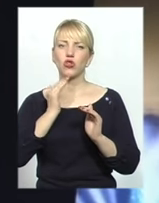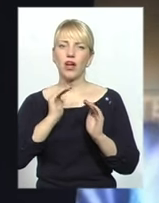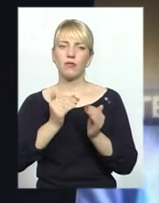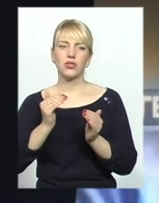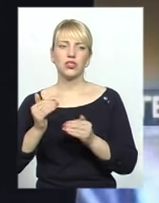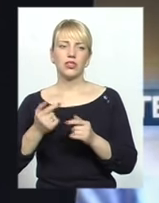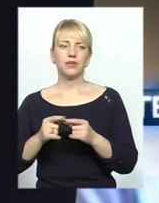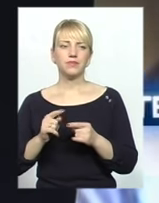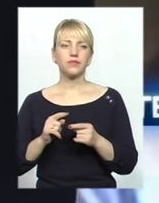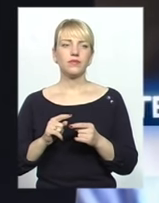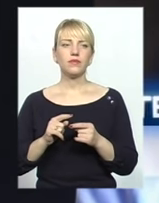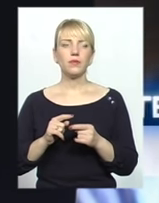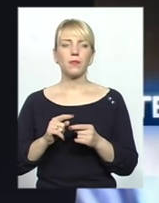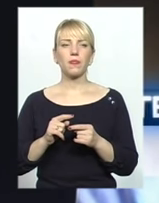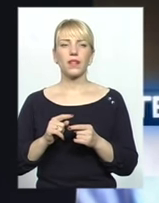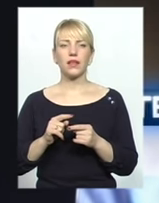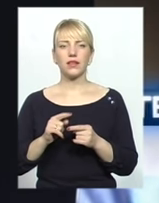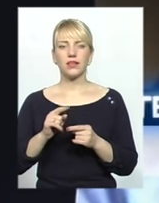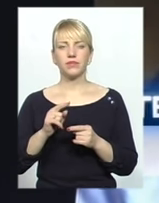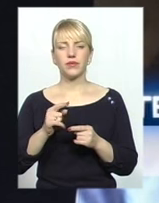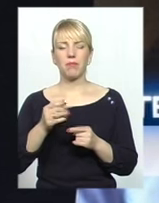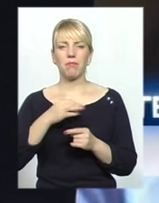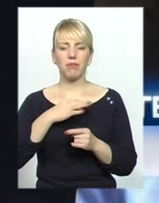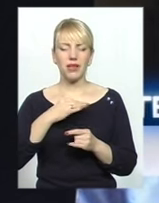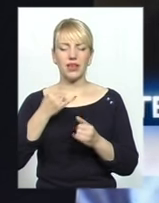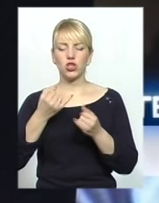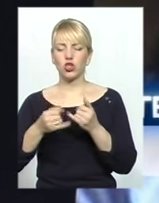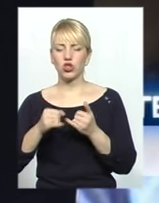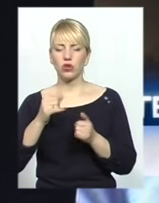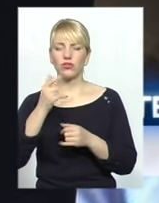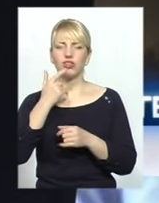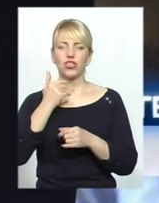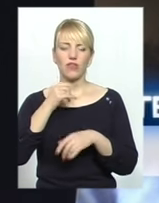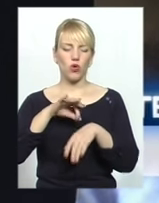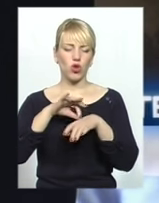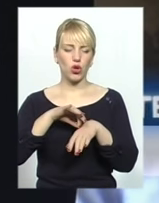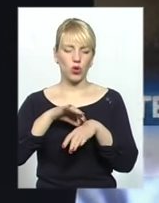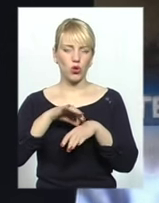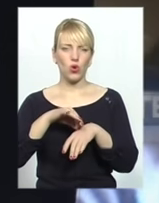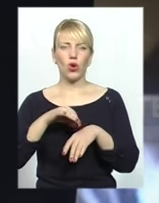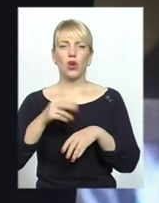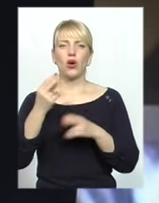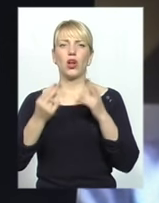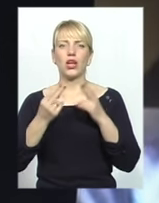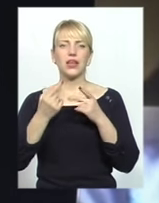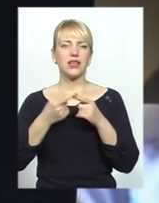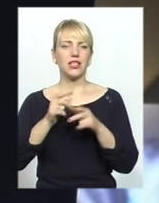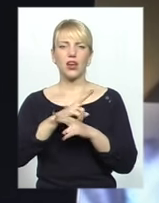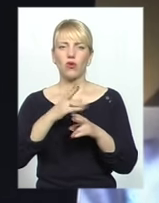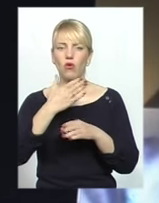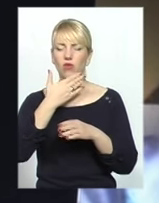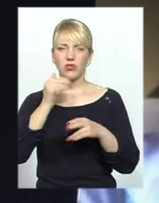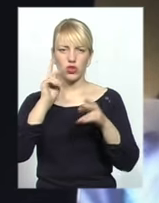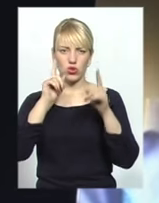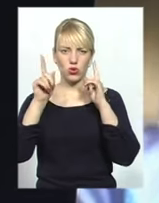«американець» означає, що він білий, жовтий, червоний. Любого кольору це нікого не шокує. Дуже